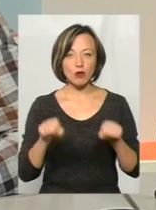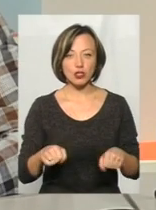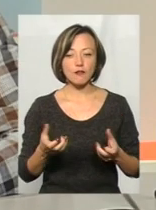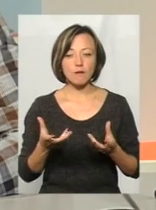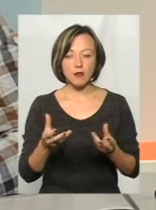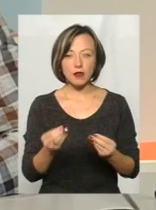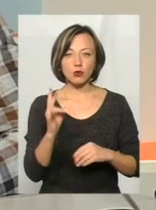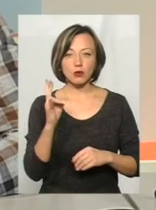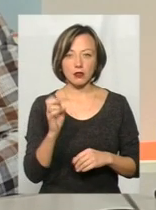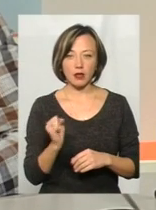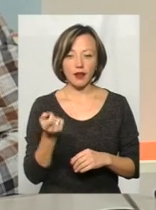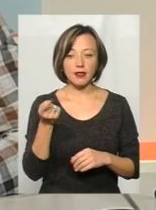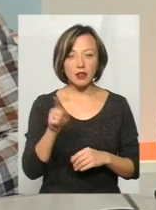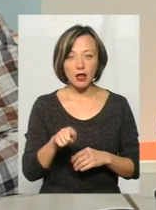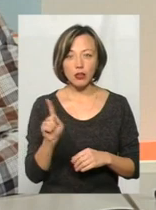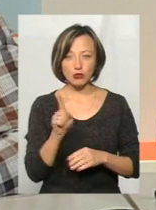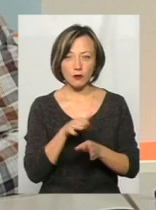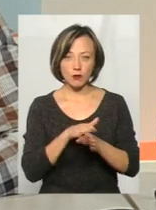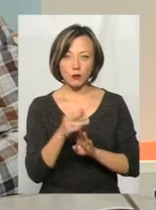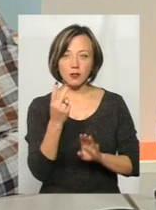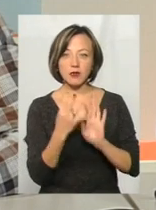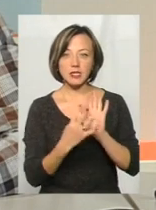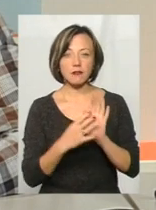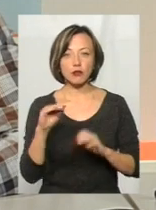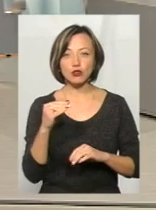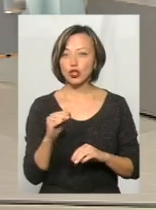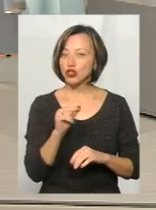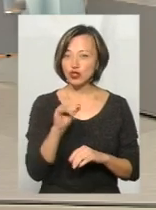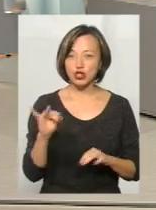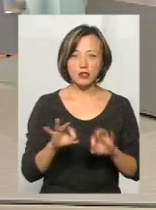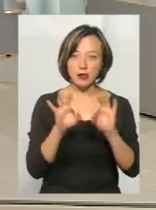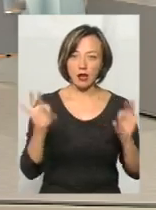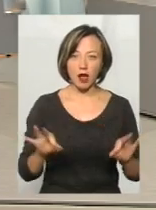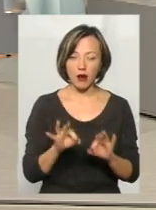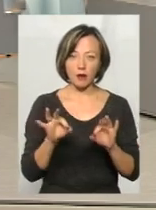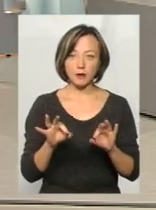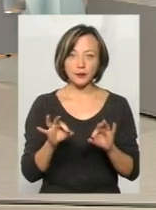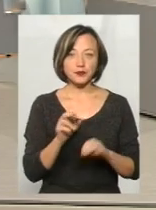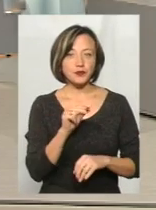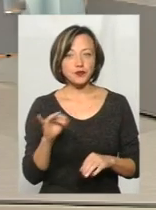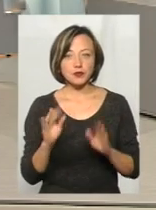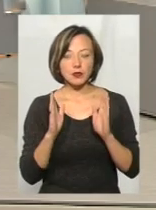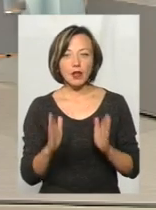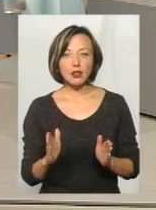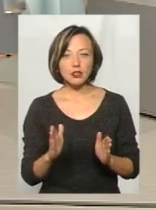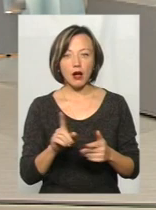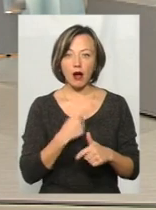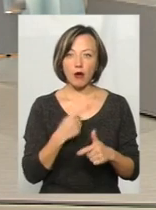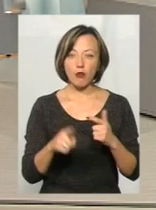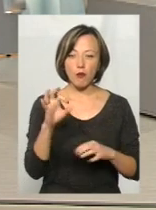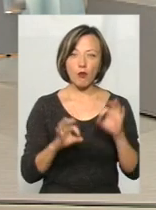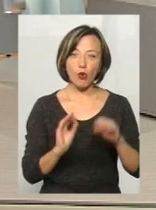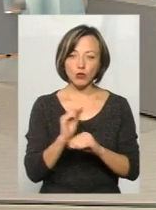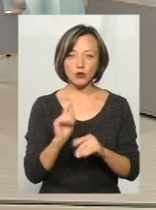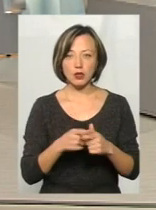вплинути на те, що відбудеться 29 жовтня? Чи ніяким чином? Чи це лише, скажімо так, або бонус,